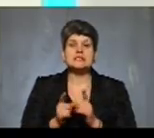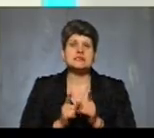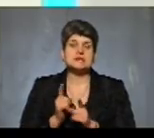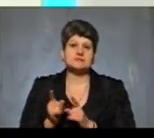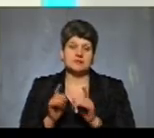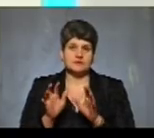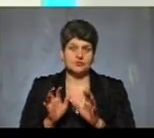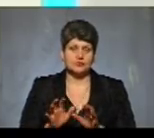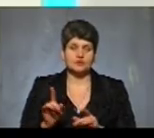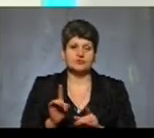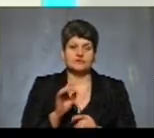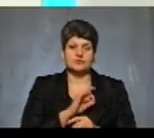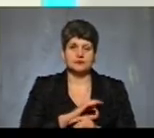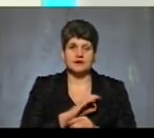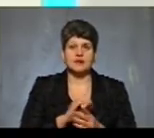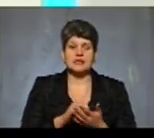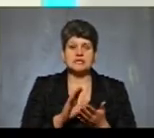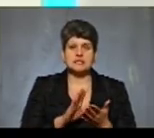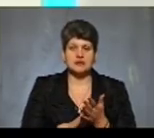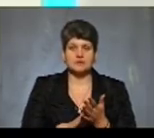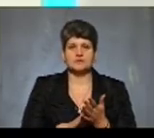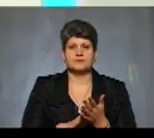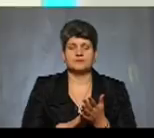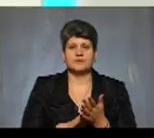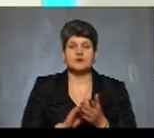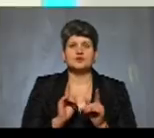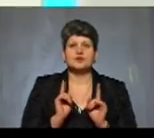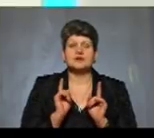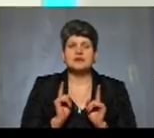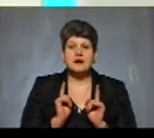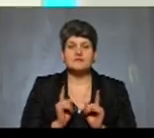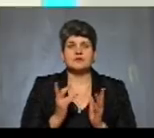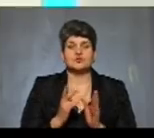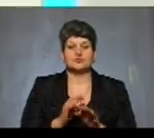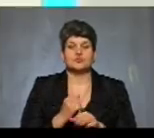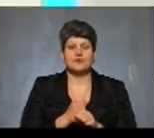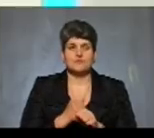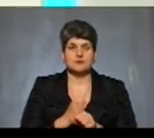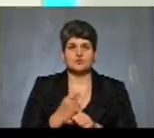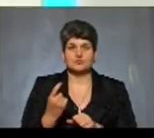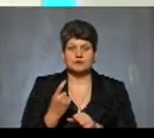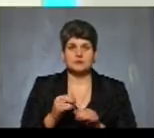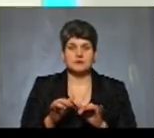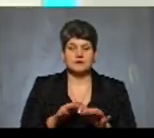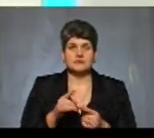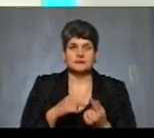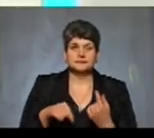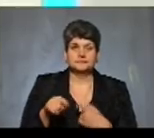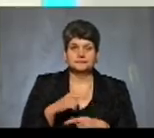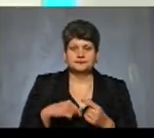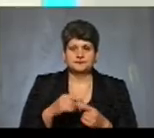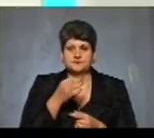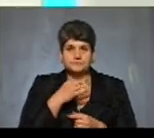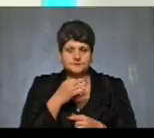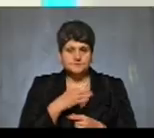законодавства до застосування реєстраторів розрахункових операцій. Що навіть, якщо здійснюється господарська діяльність у сфері обігу лікарських засобів,